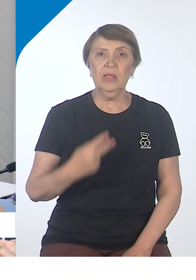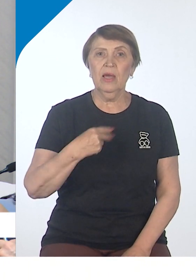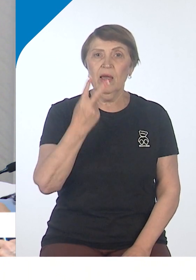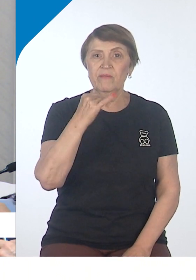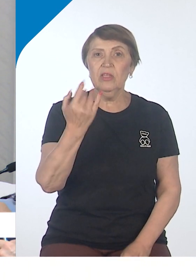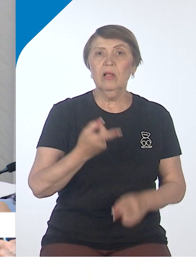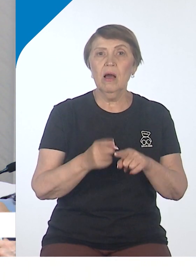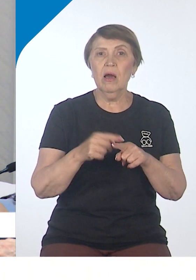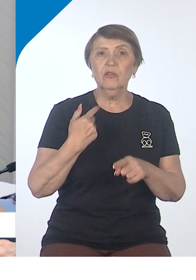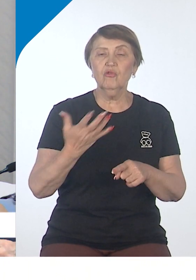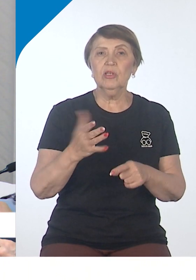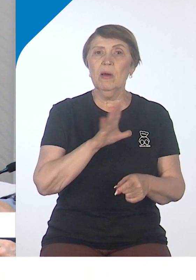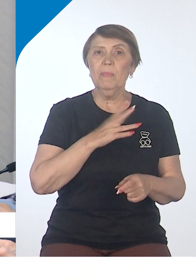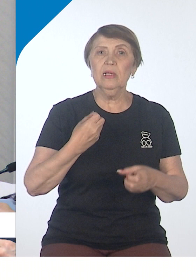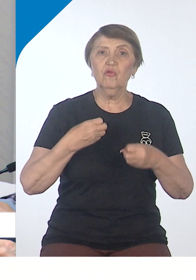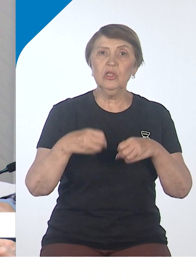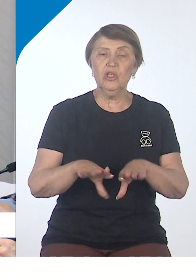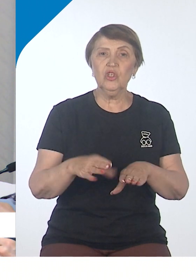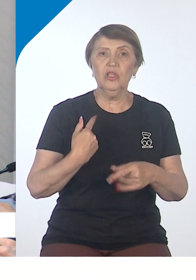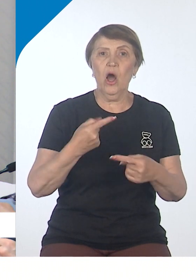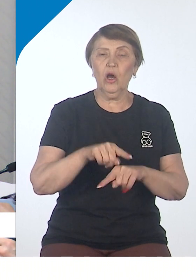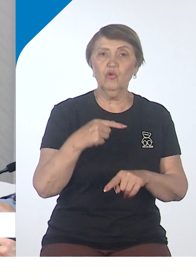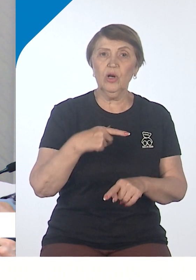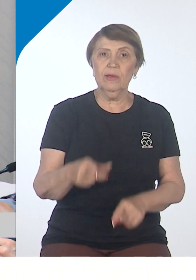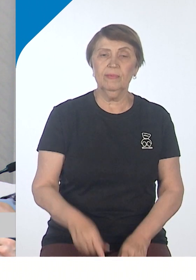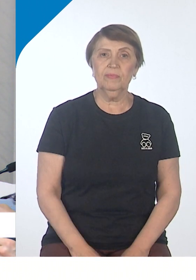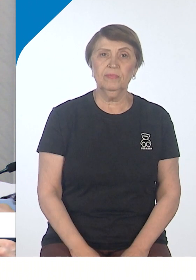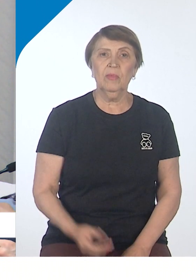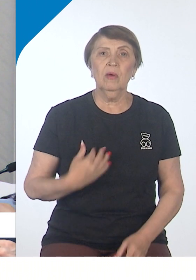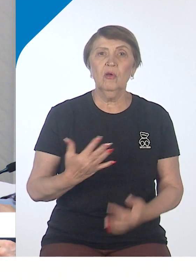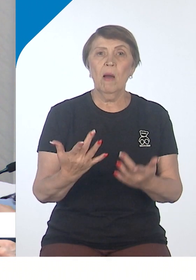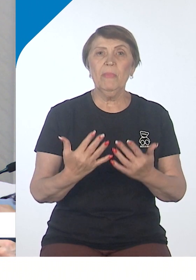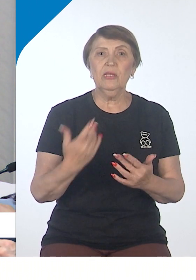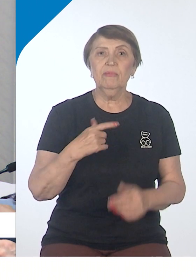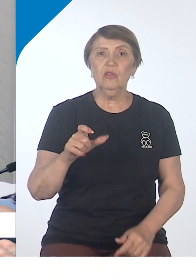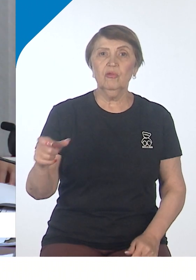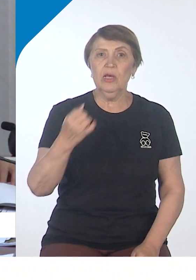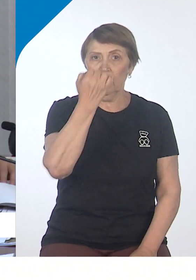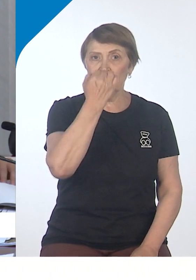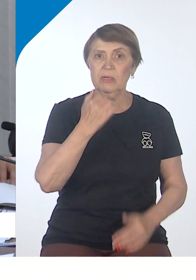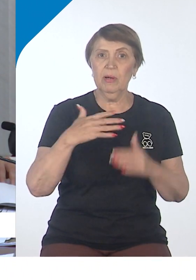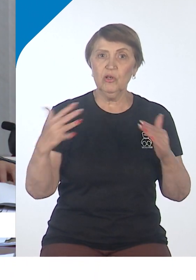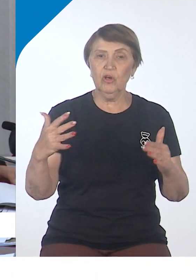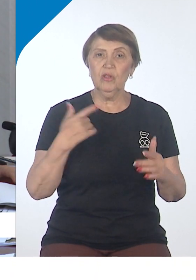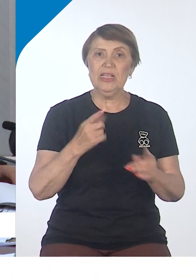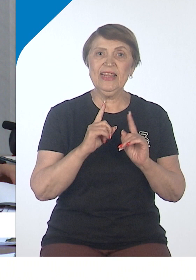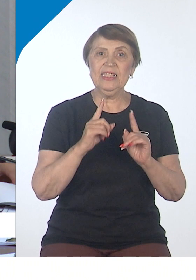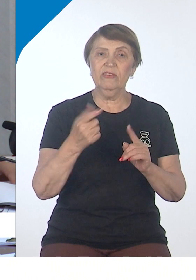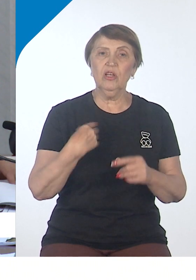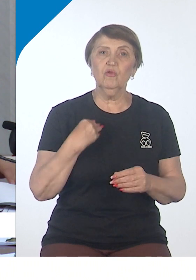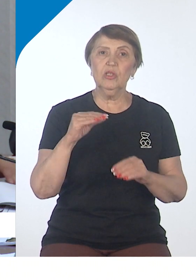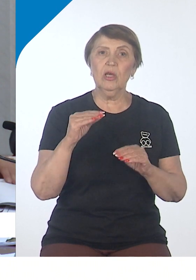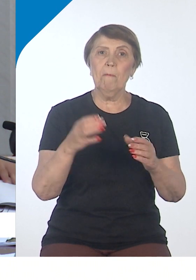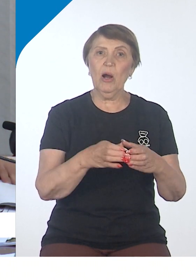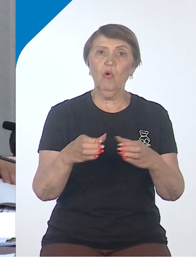наглядное решение, которое мы сразу же приземляем на потребности людей. Спасибо большое. На совещании по комплексному